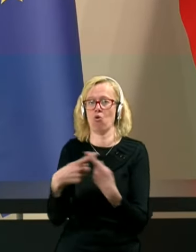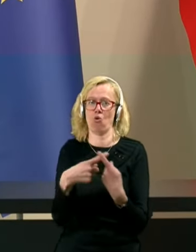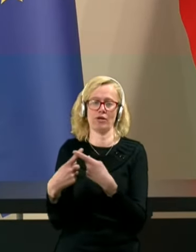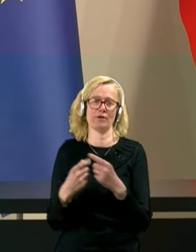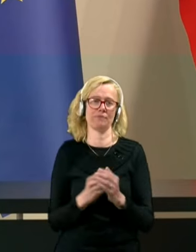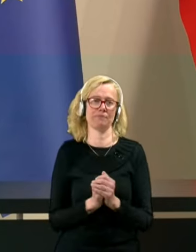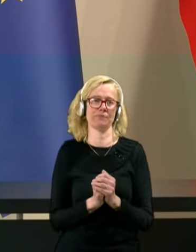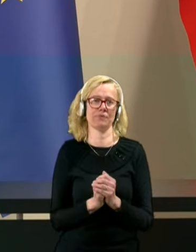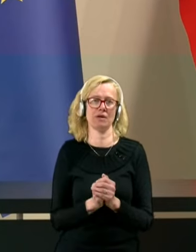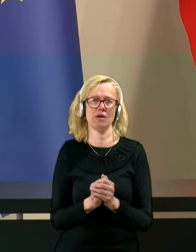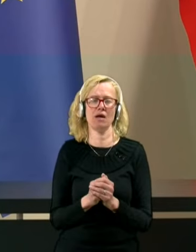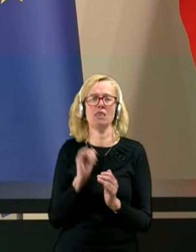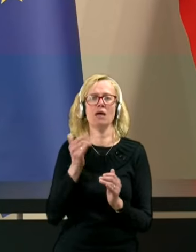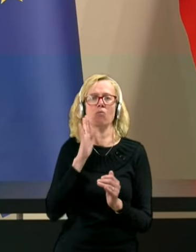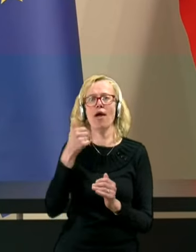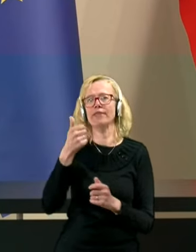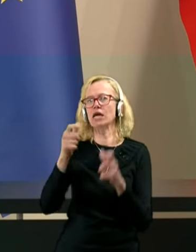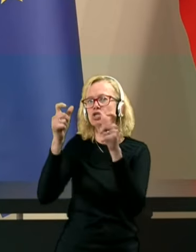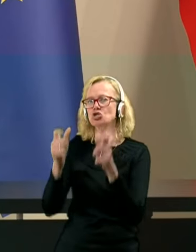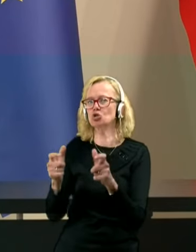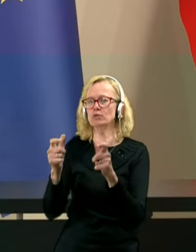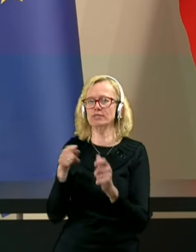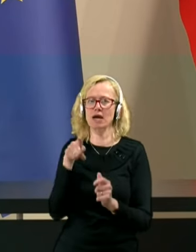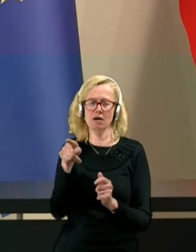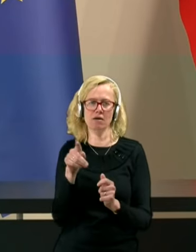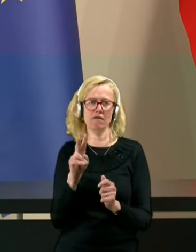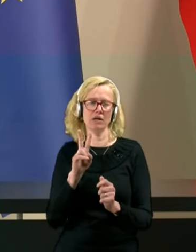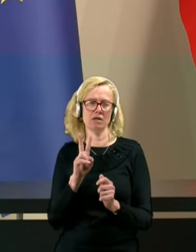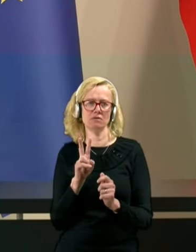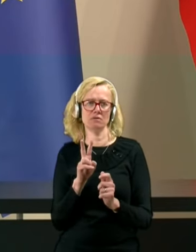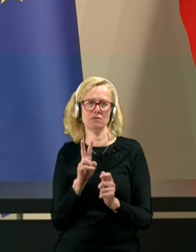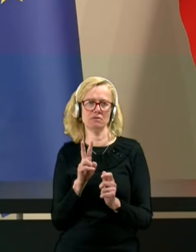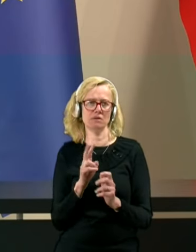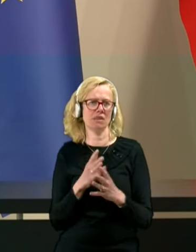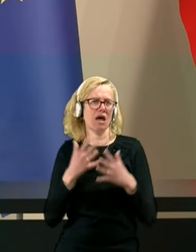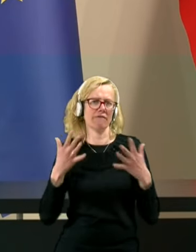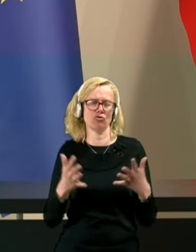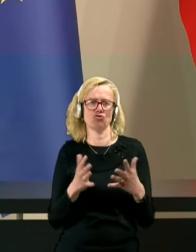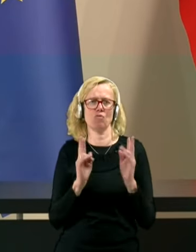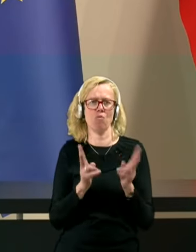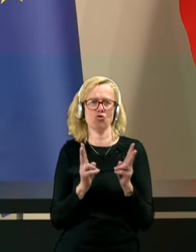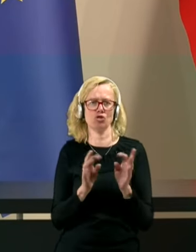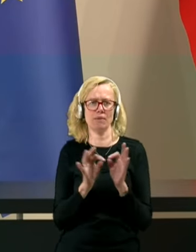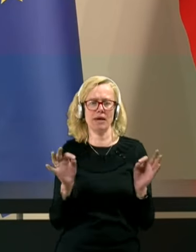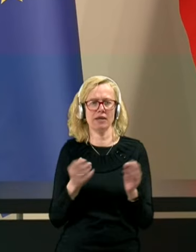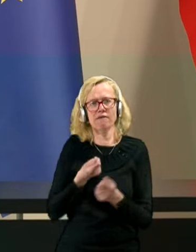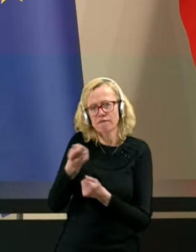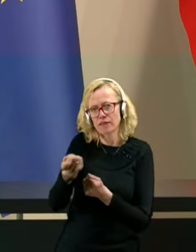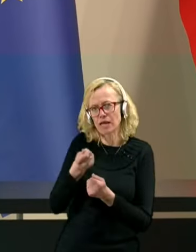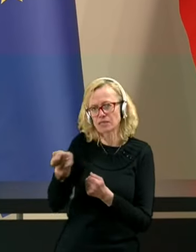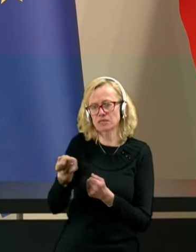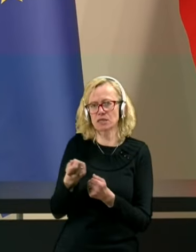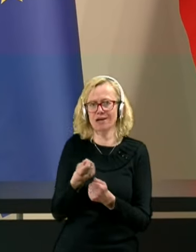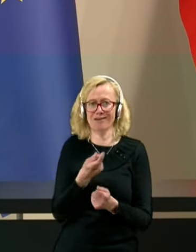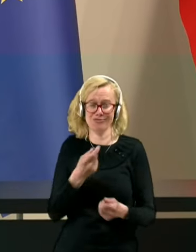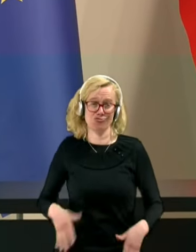Da pa neka institucija, ki je v največji možni meri financirana, rekuji že povdelko plačevalcev,